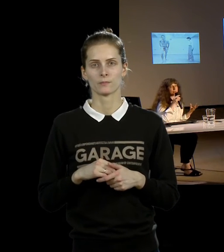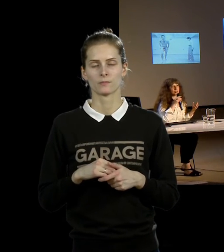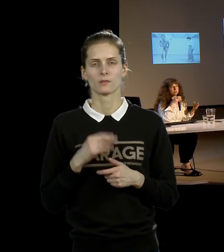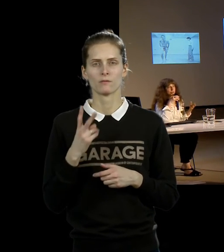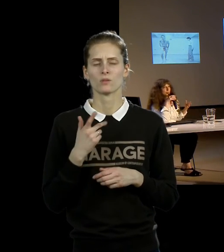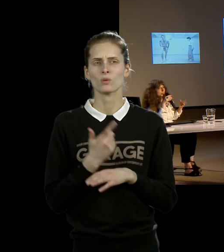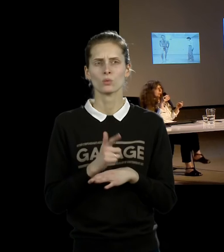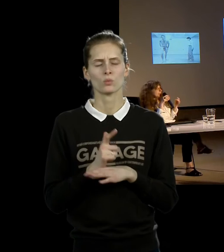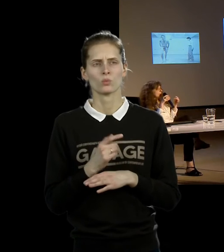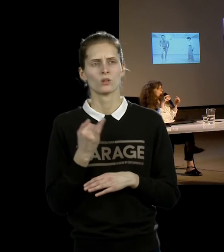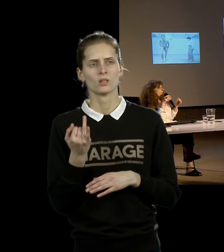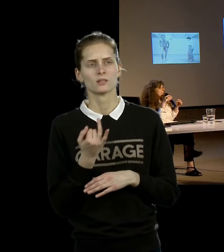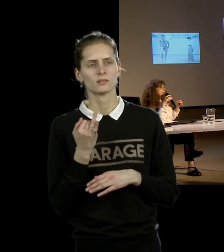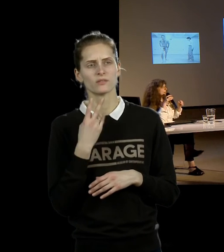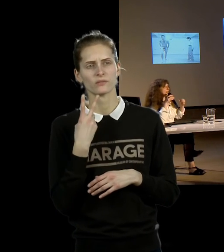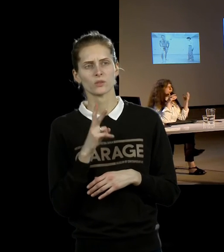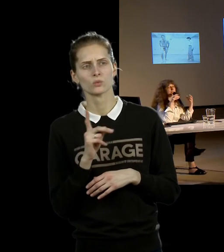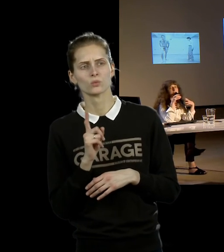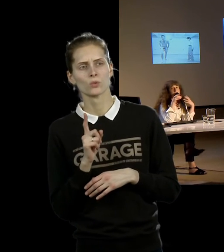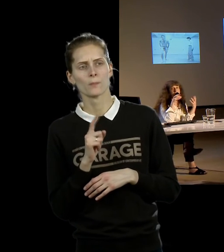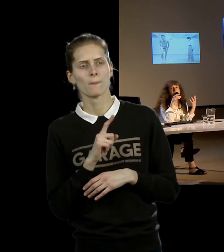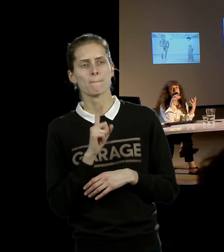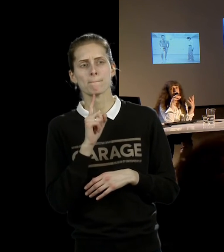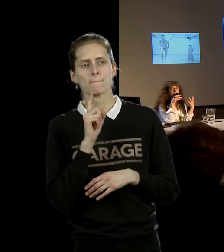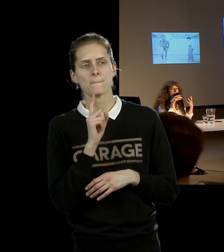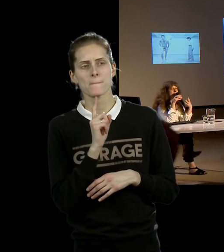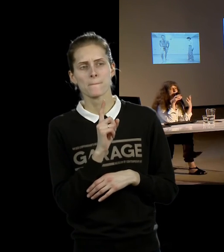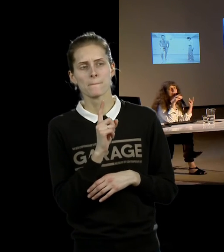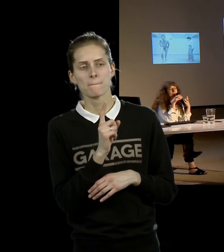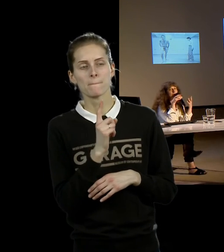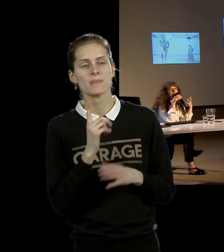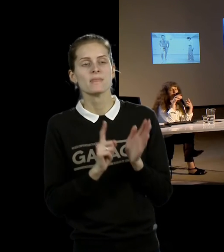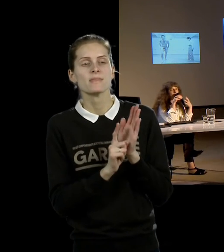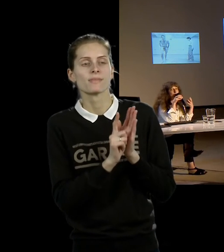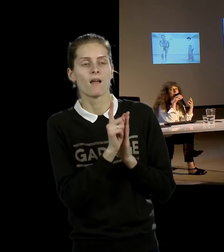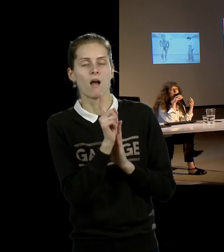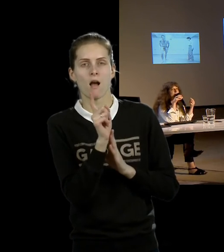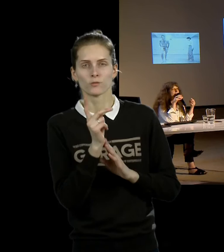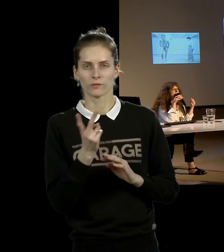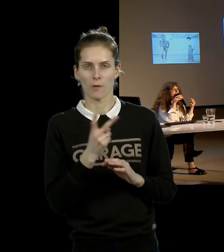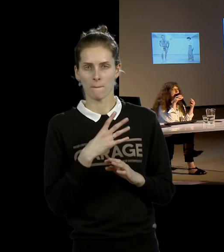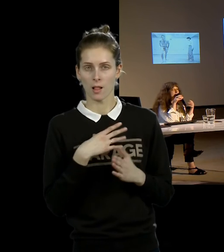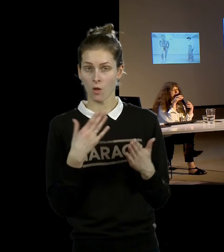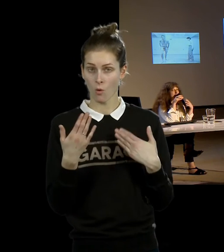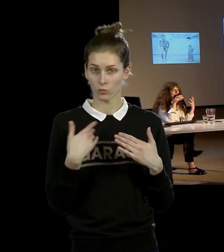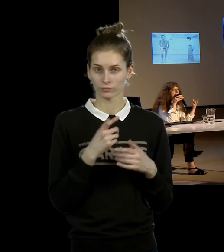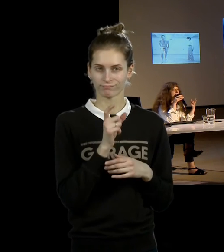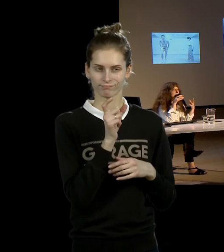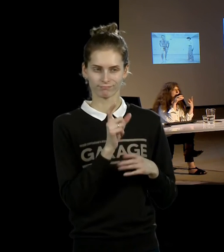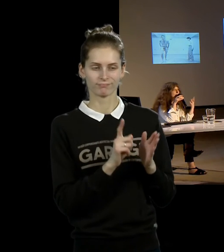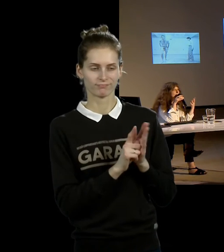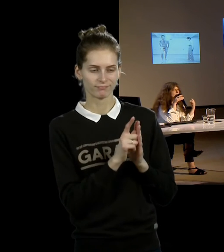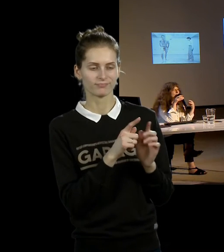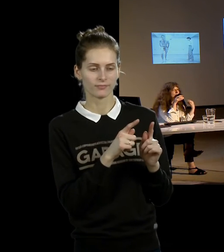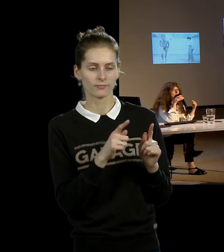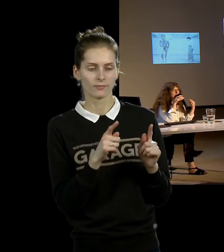интересно, как бы, видимо, первая фаза их отношений была абсолютно безоблачной и прекрасной,